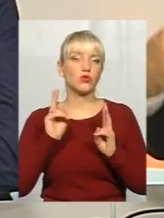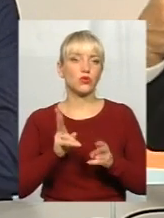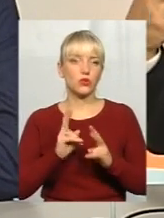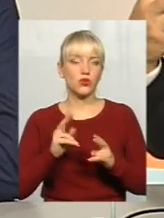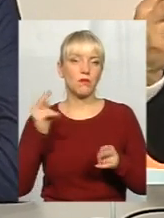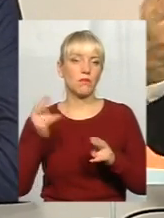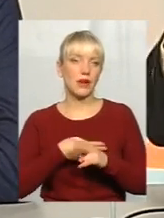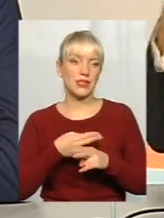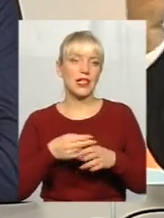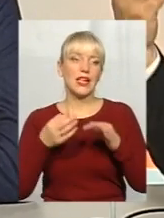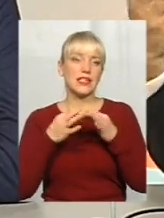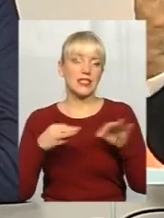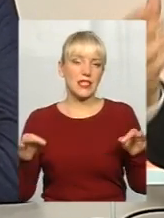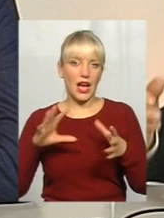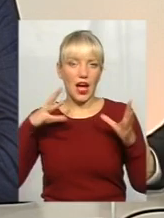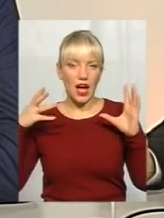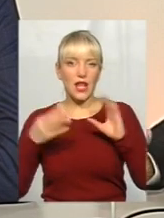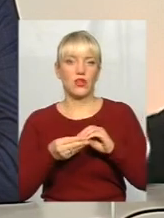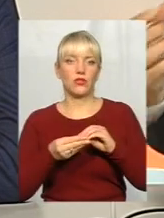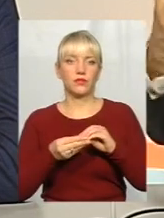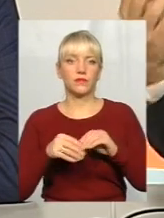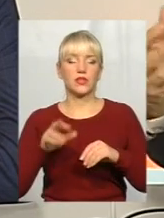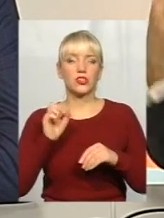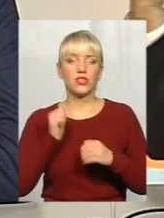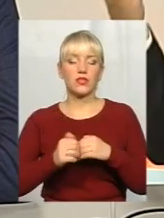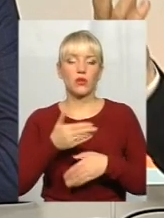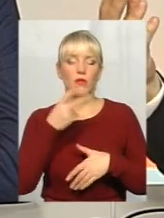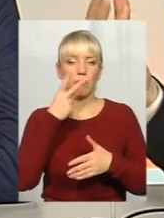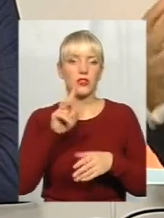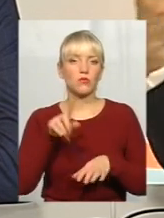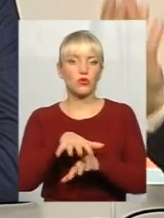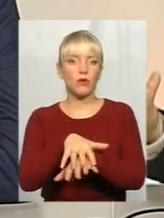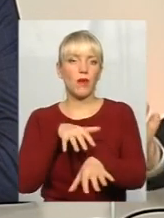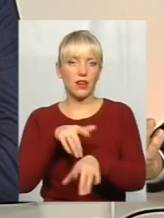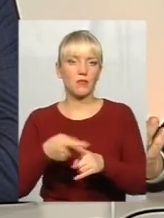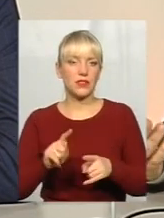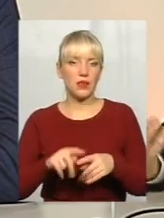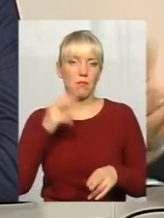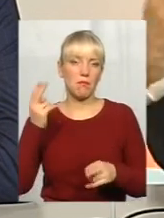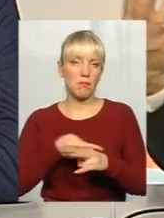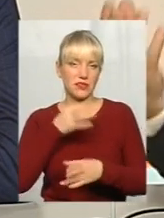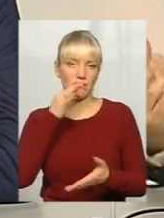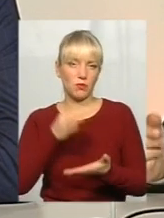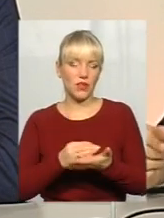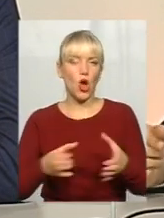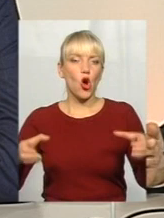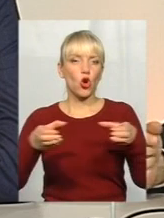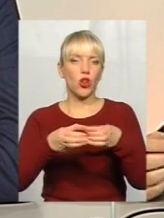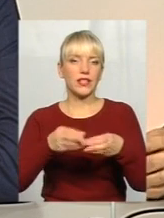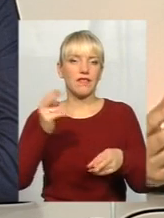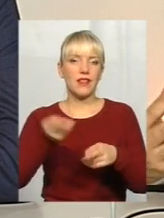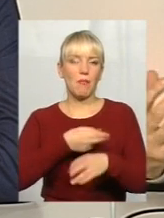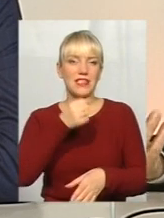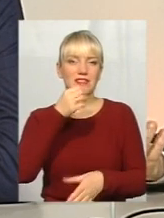без, загальна, все-таки ми бачимо, що часто наш парламент – це загальна безвідповідальність, колективна безвідповідальність.